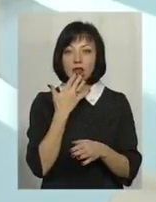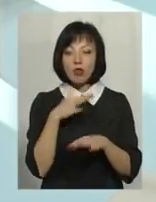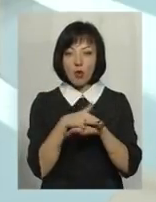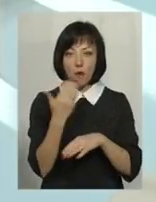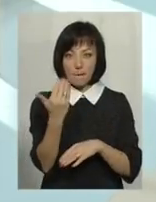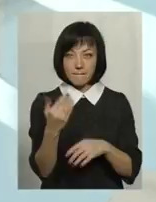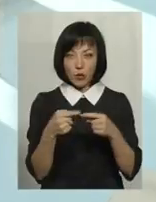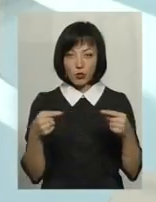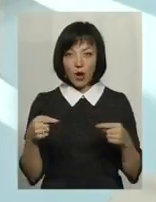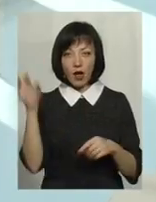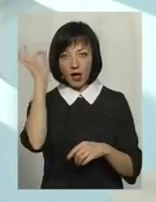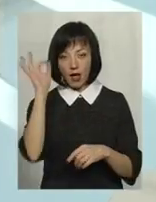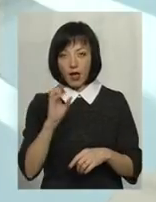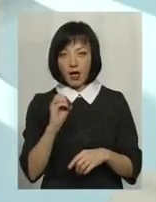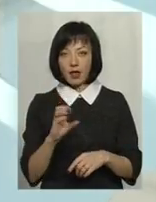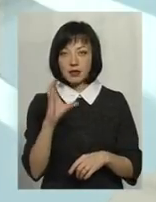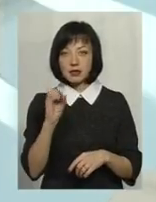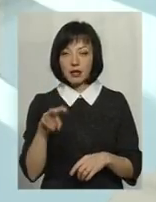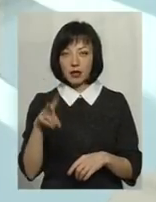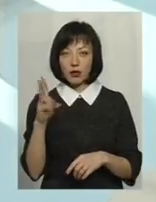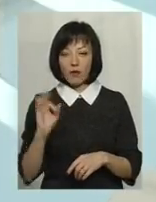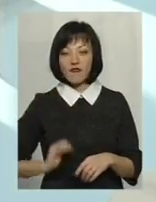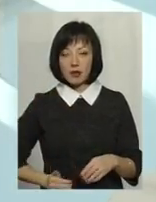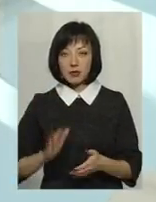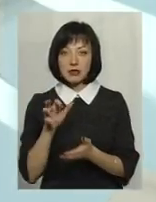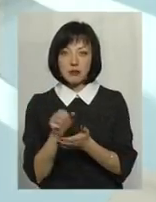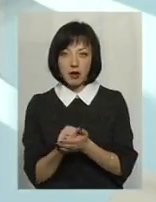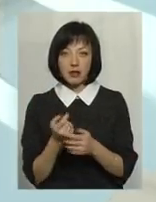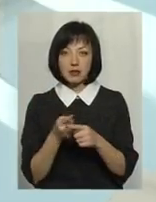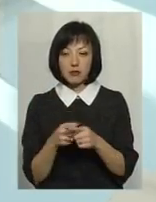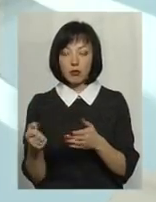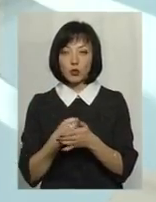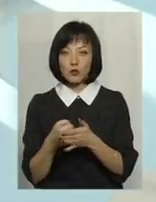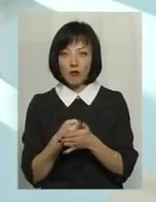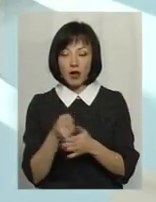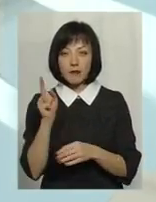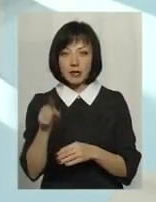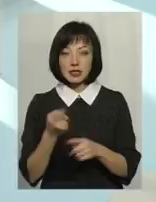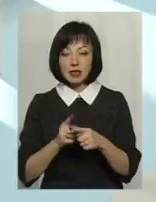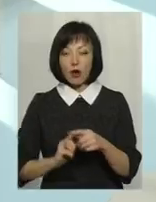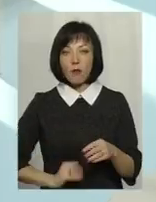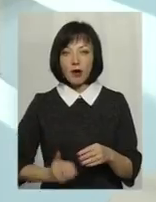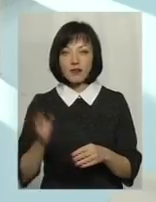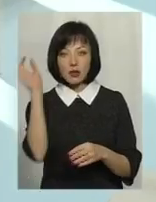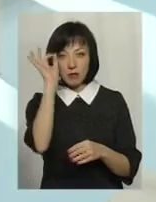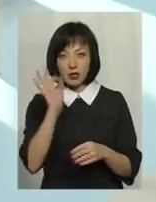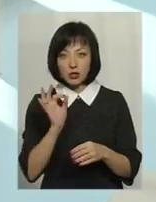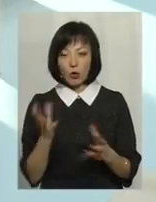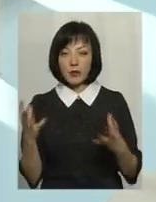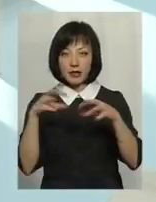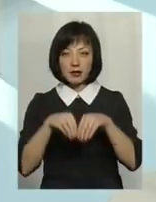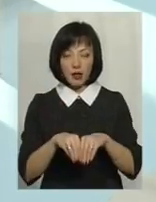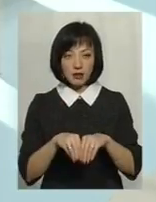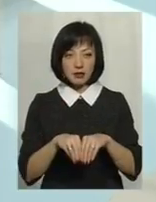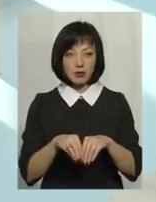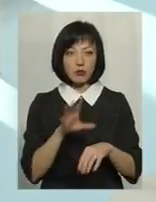SLCO фірма, яка також займається просуванням. І, до речі, ця компанія, яка в Німеччині, вони об'єдналася,